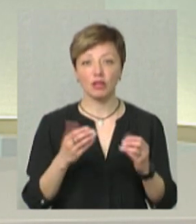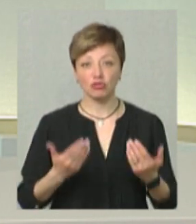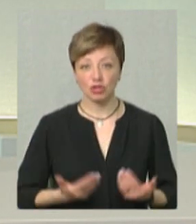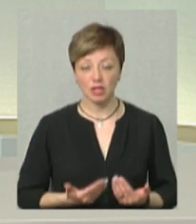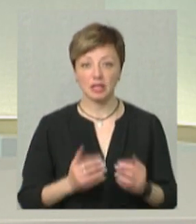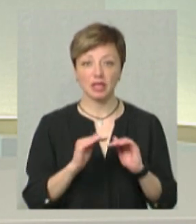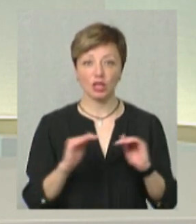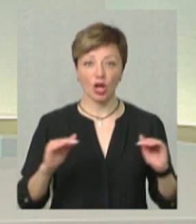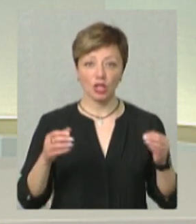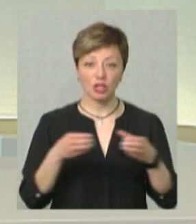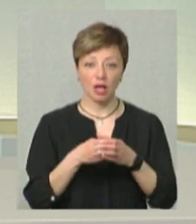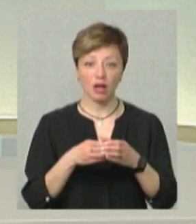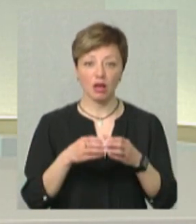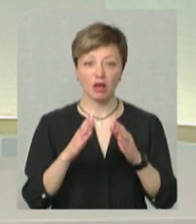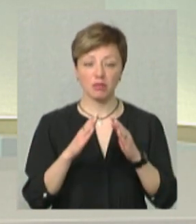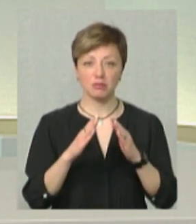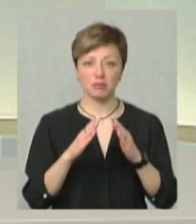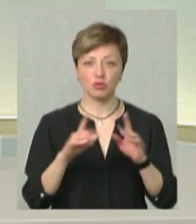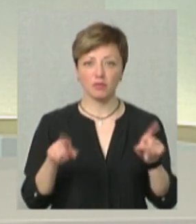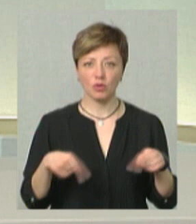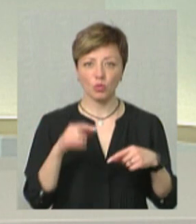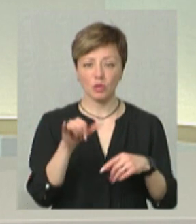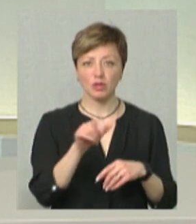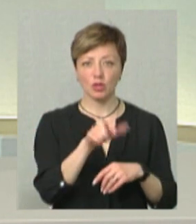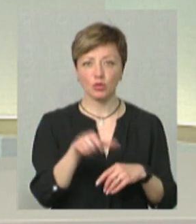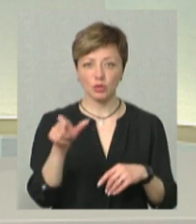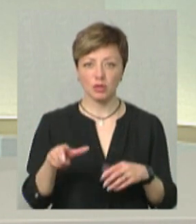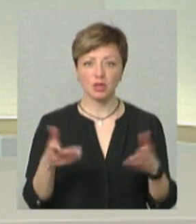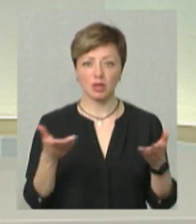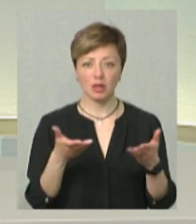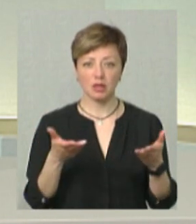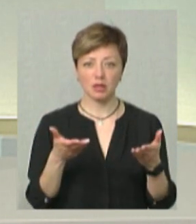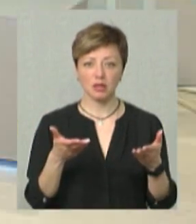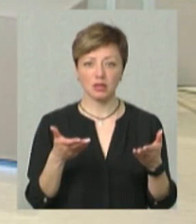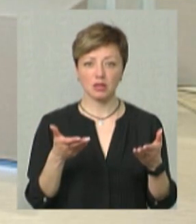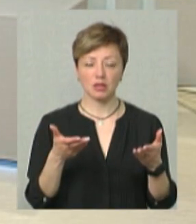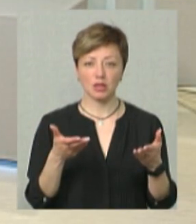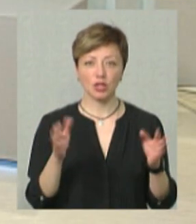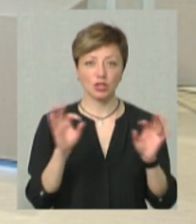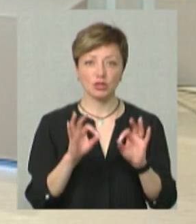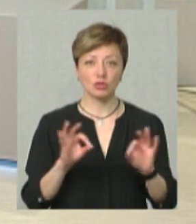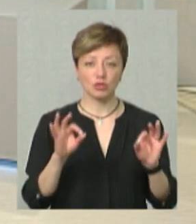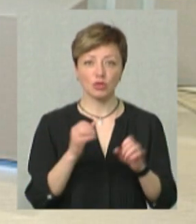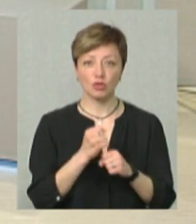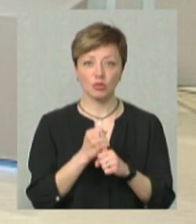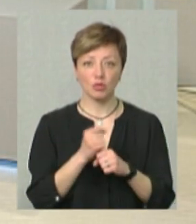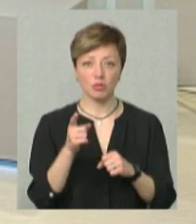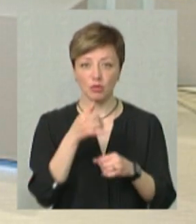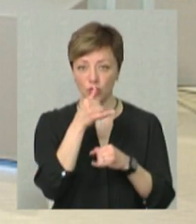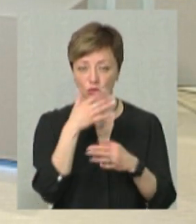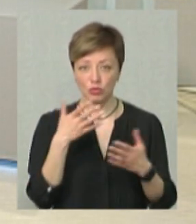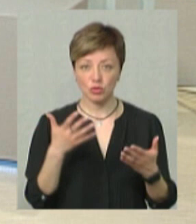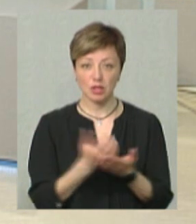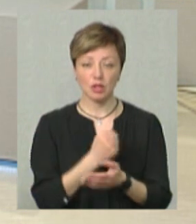для того, щоб його відновити. У нас там є люди, які нічого не роблять, тому що і роботу там не